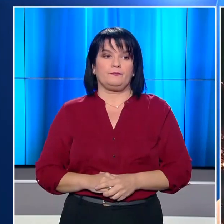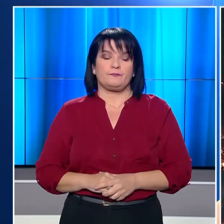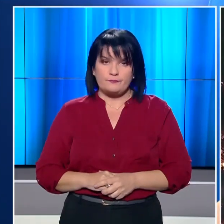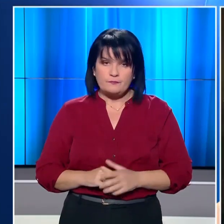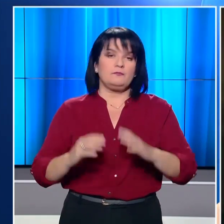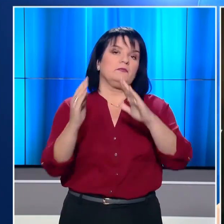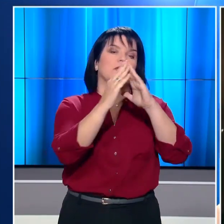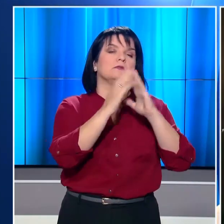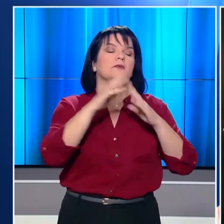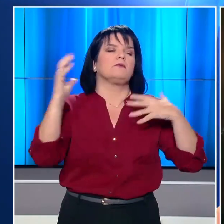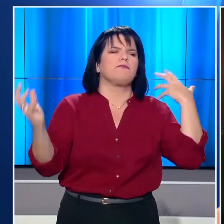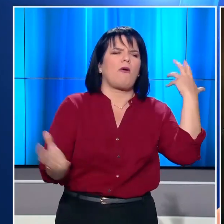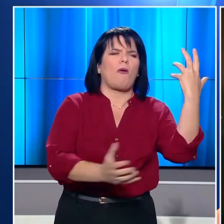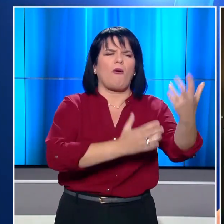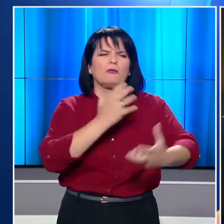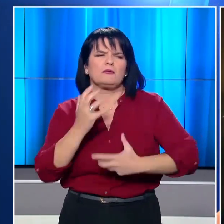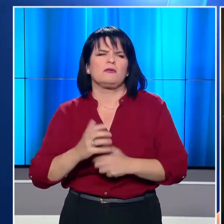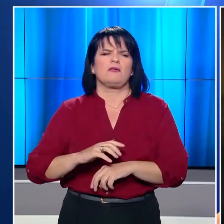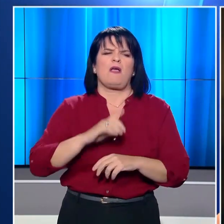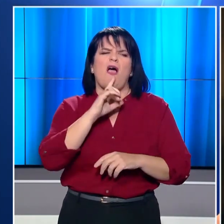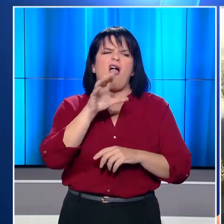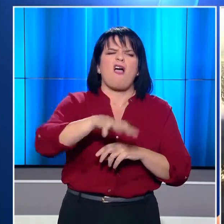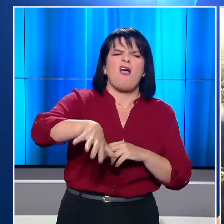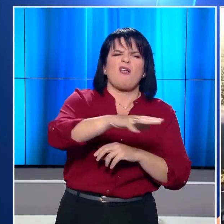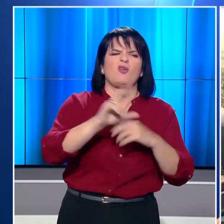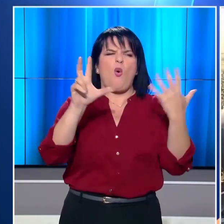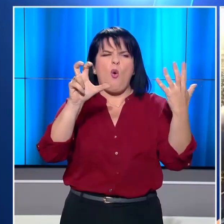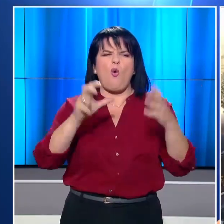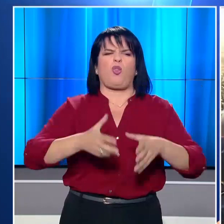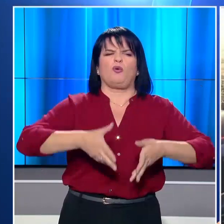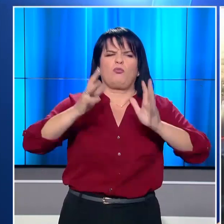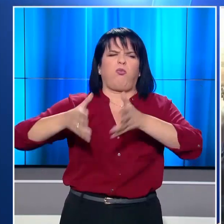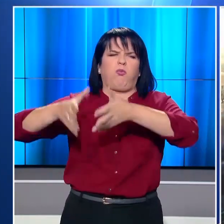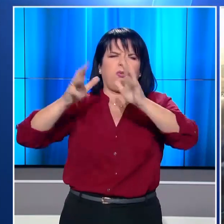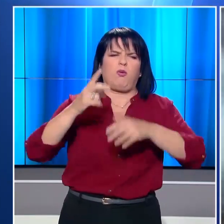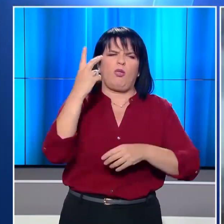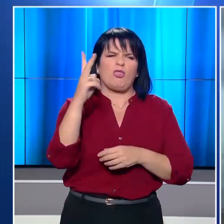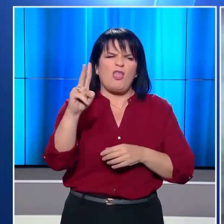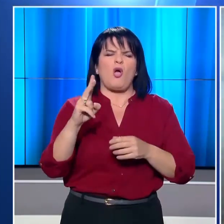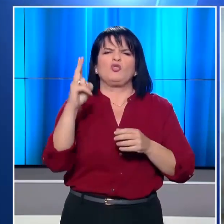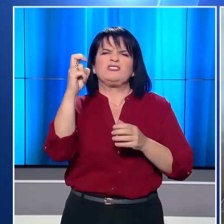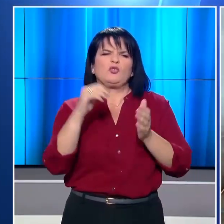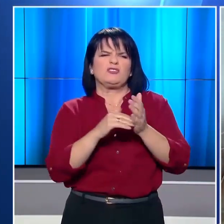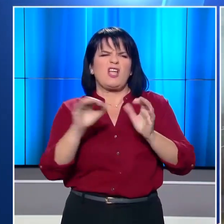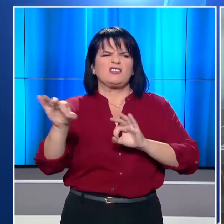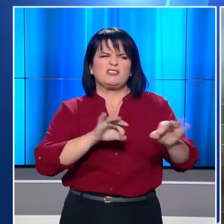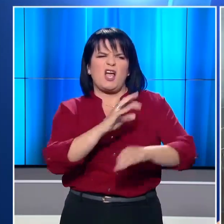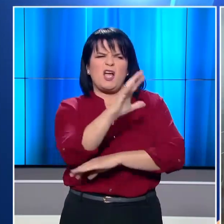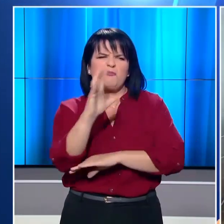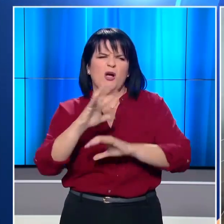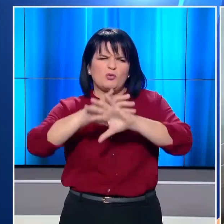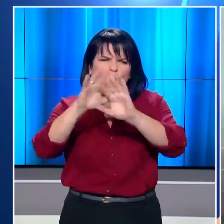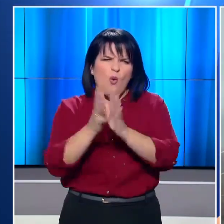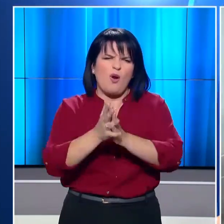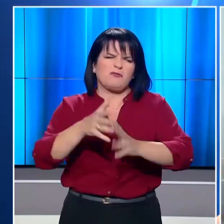Σπίτια στις φλόγες. 220.000 τρέμματα δάσους κατεστραμμένα. 80.000 στήρια σε πύρινο κλειό. Σχεδόν 300.000 κάτοικοι φεύγουν άρων-άρων από τις